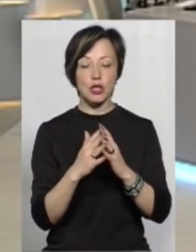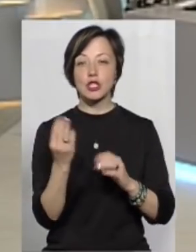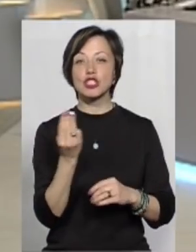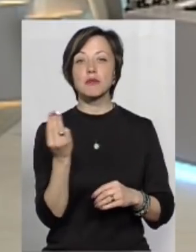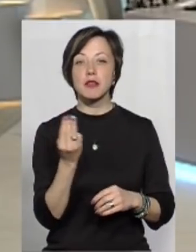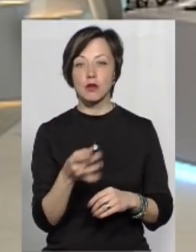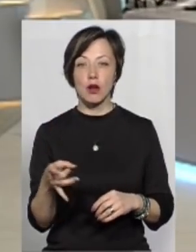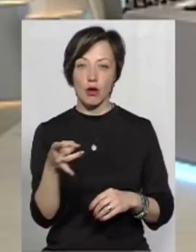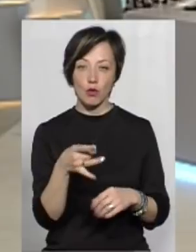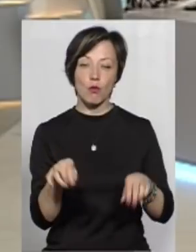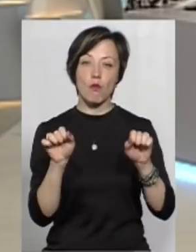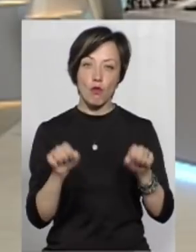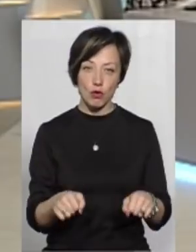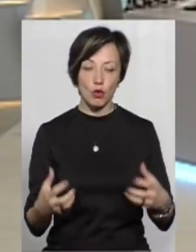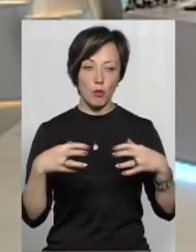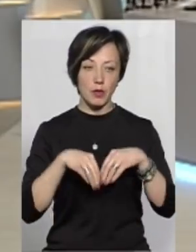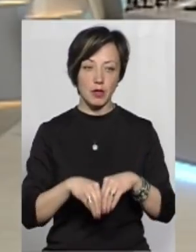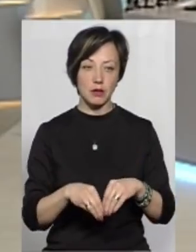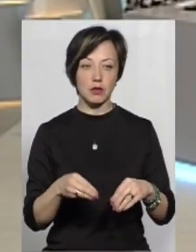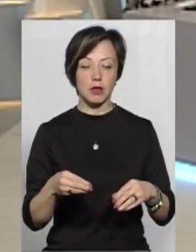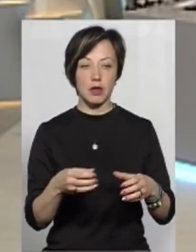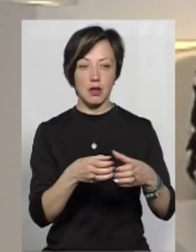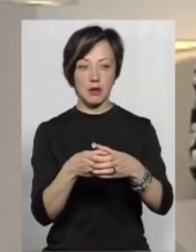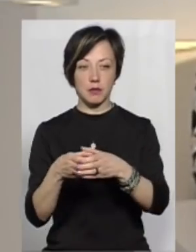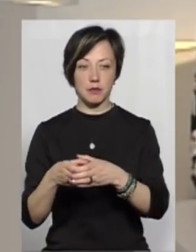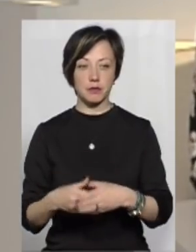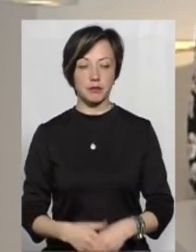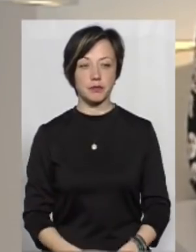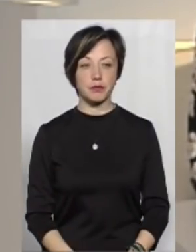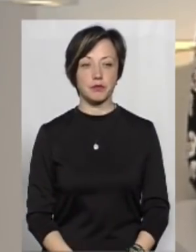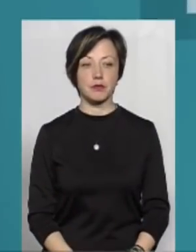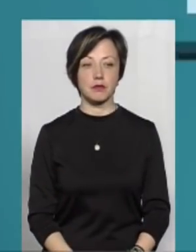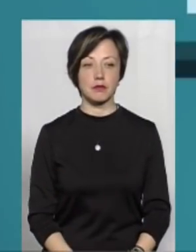району можуть об'єднуватися райони. Послухаємо його.